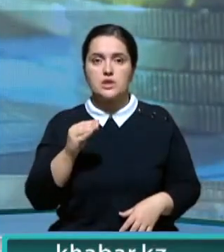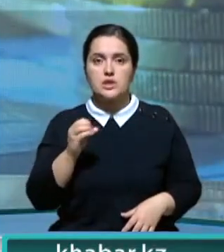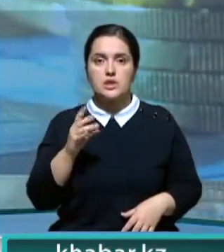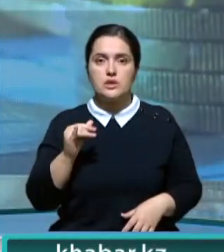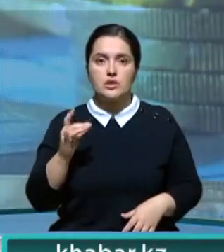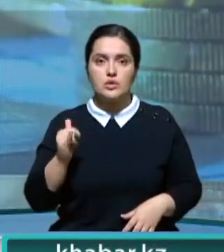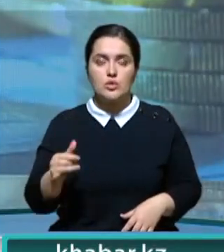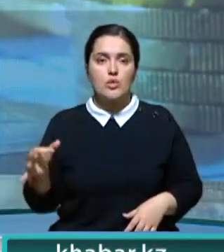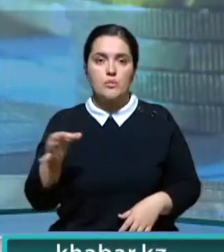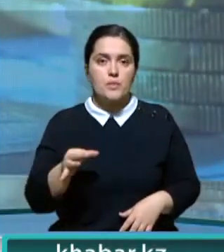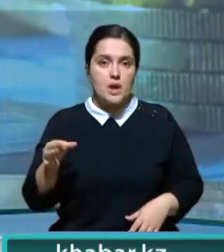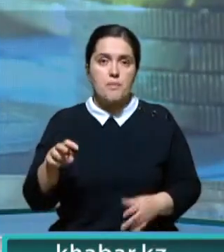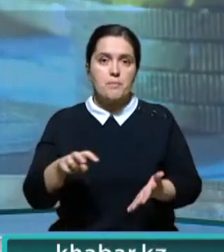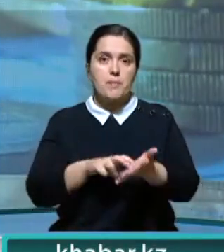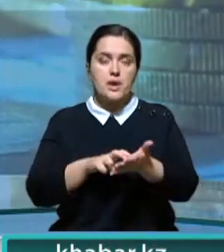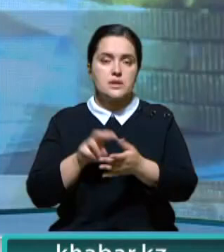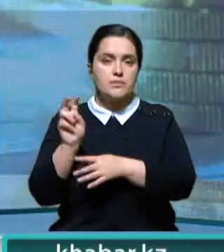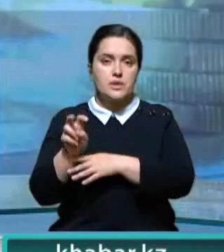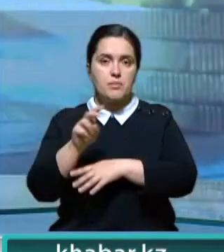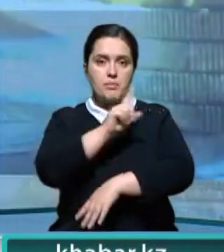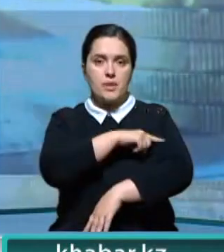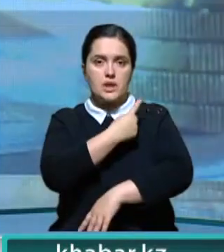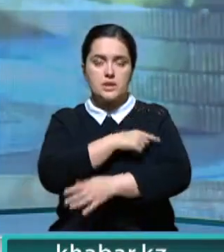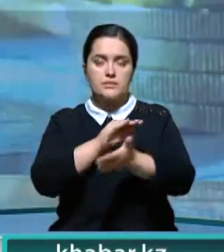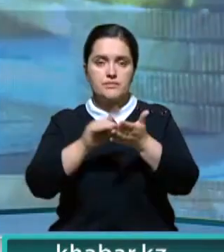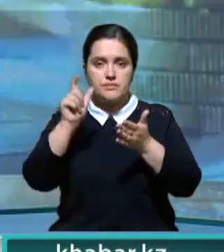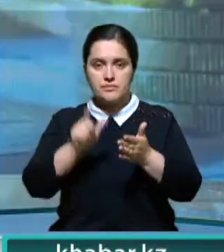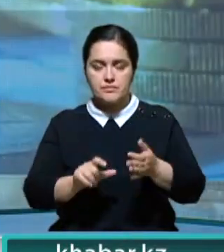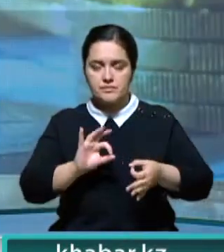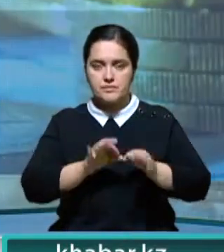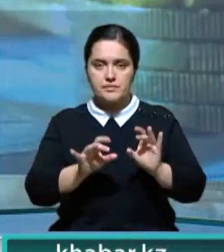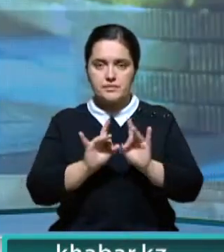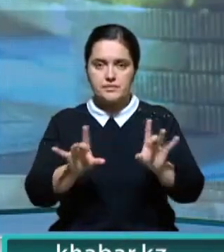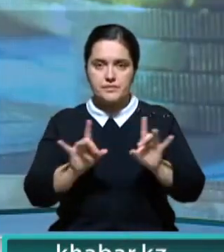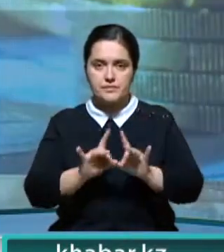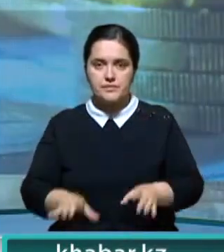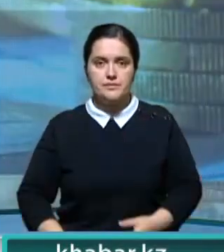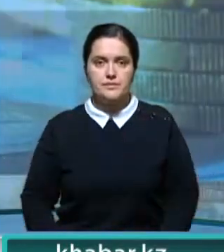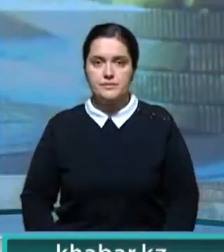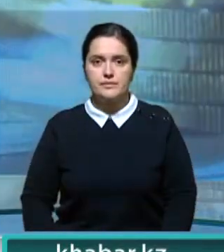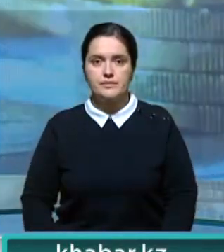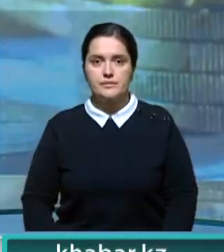Житасуской области. Там жители боятся посещать больницу. Гульнар Жантасова с подробностями.